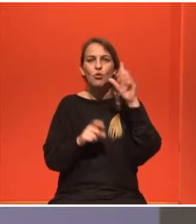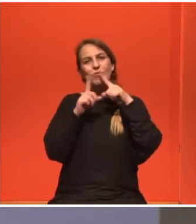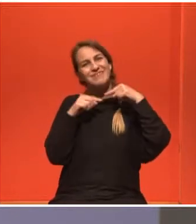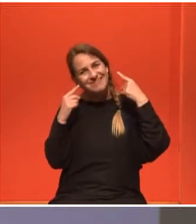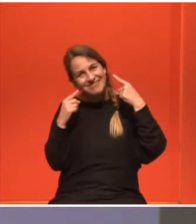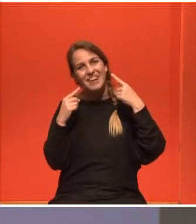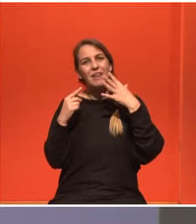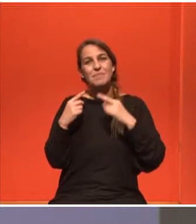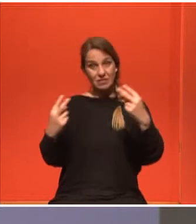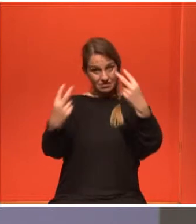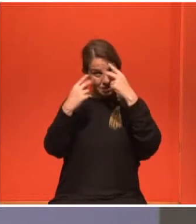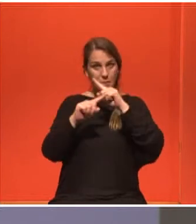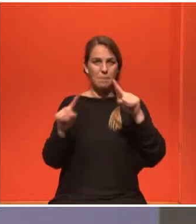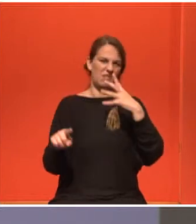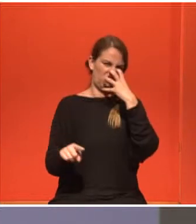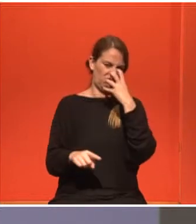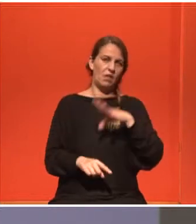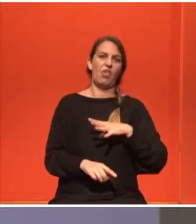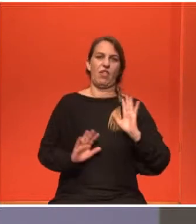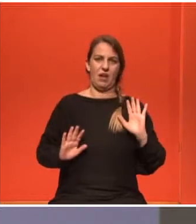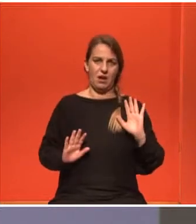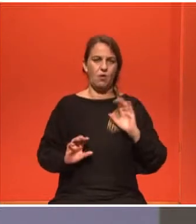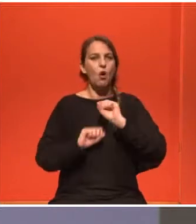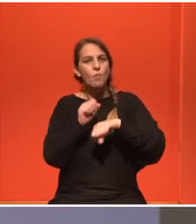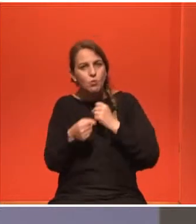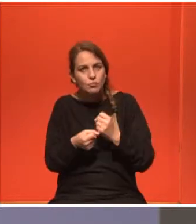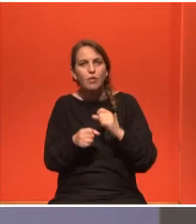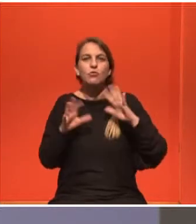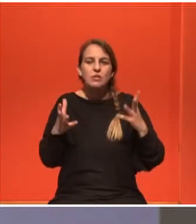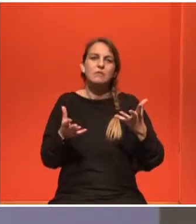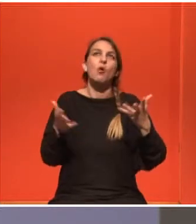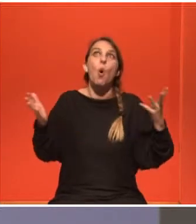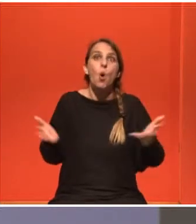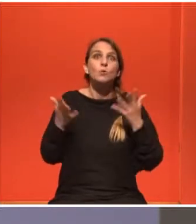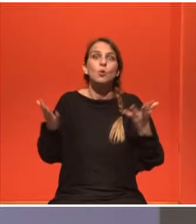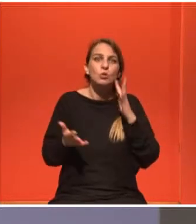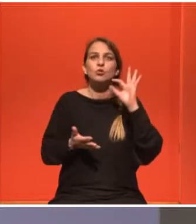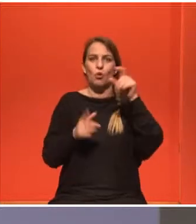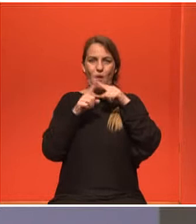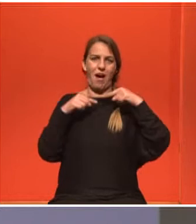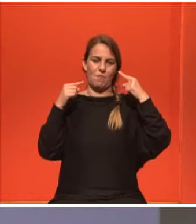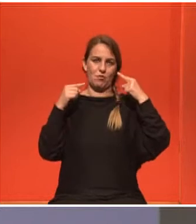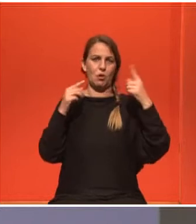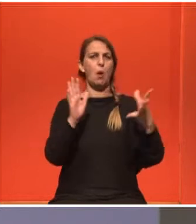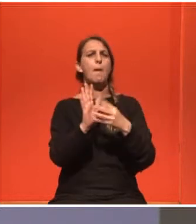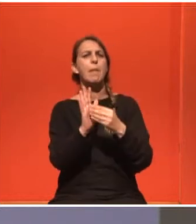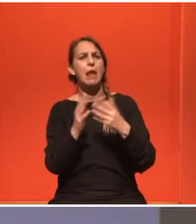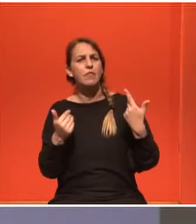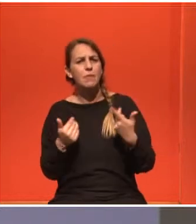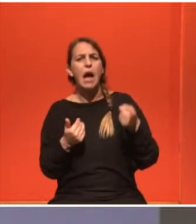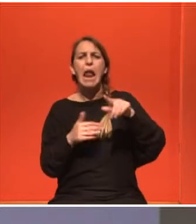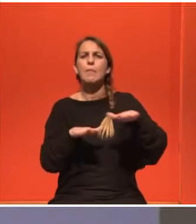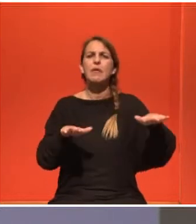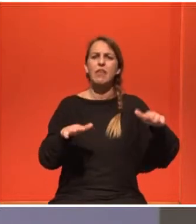χαμόγελο και να κάνω πράγματα που με κάνουν και εμένα να χαμογελάω. Είτε έπαιζα με άλλα